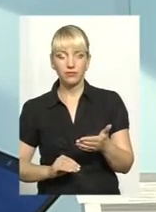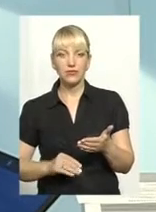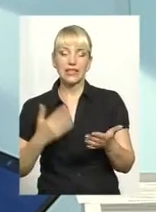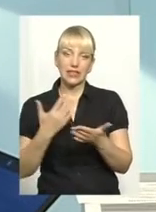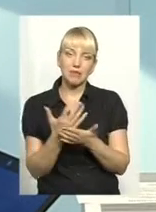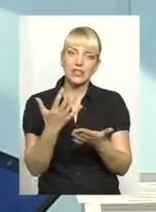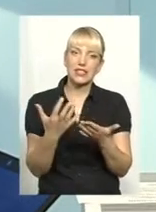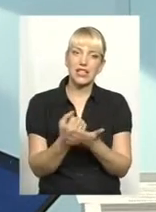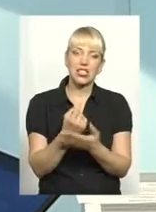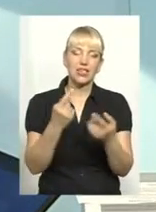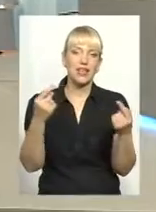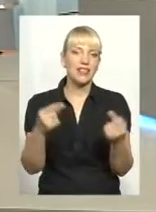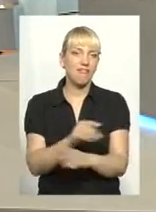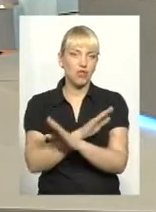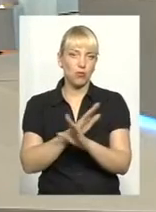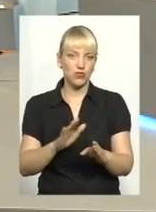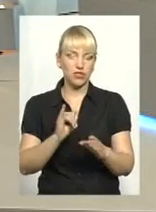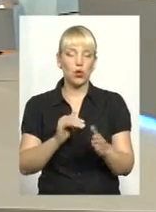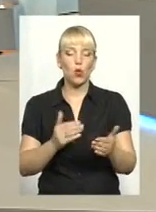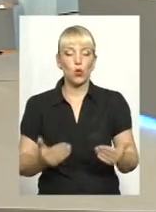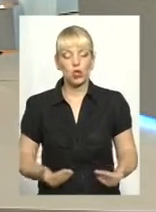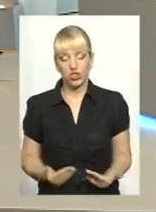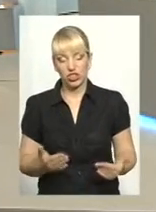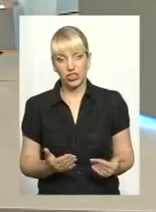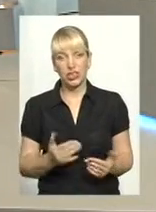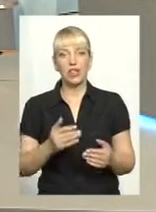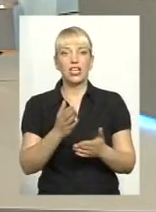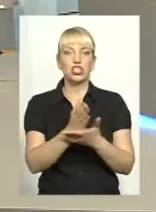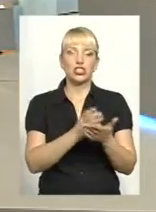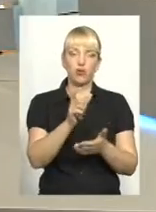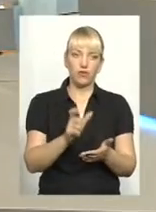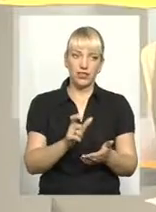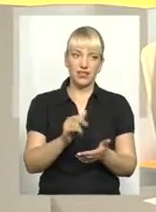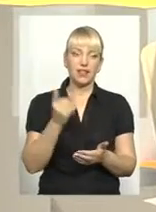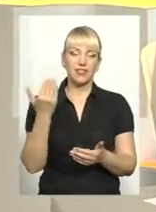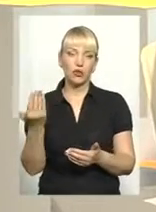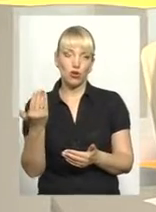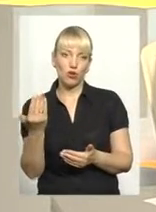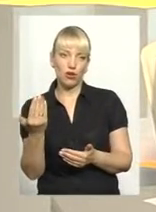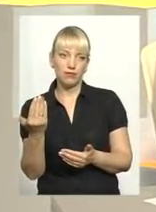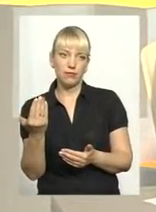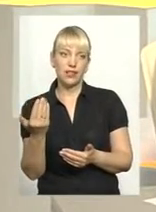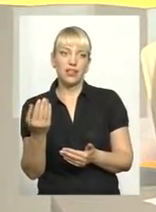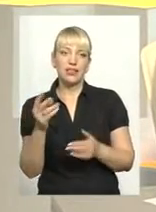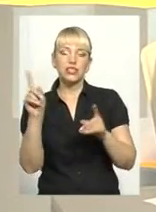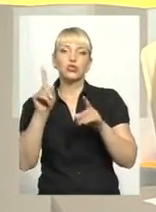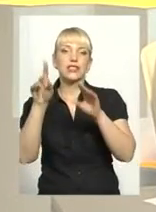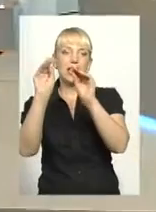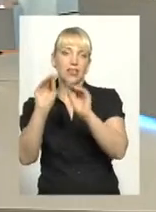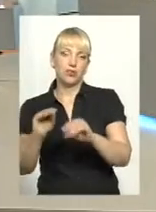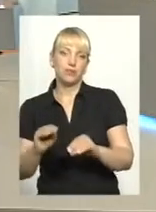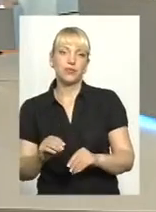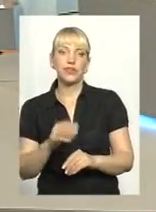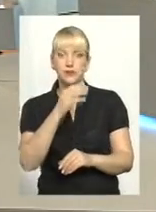знайшли невідповідність у способі життя того чи іншого чиновника і тому, що задекларовано. Ви